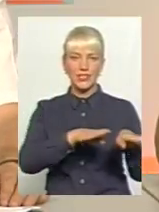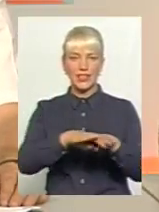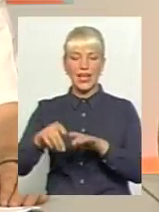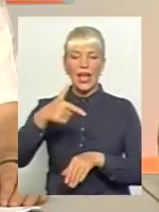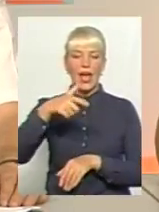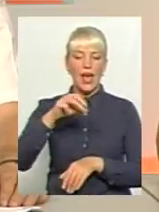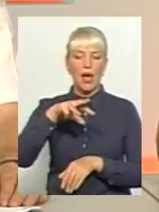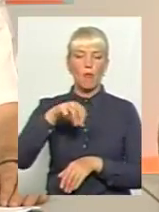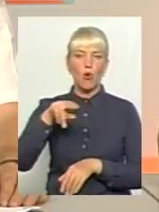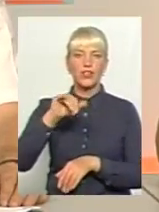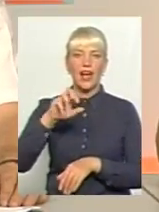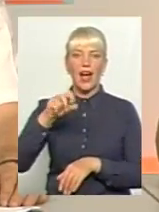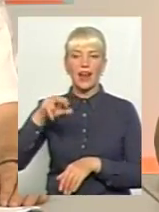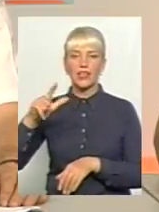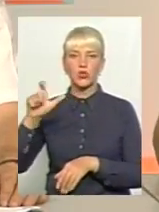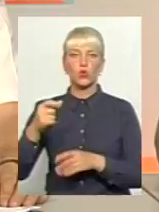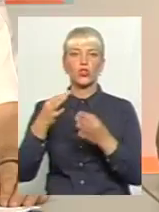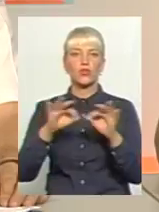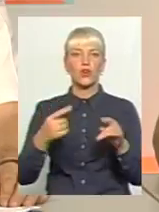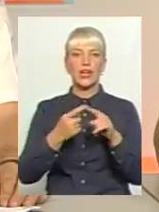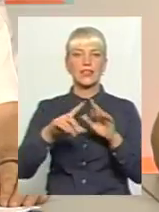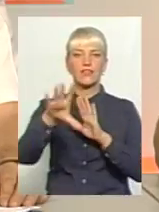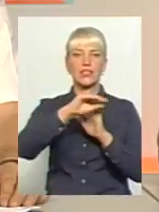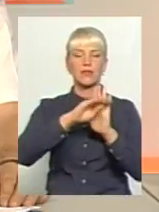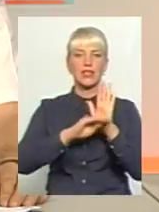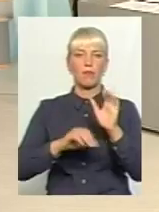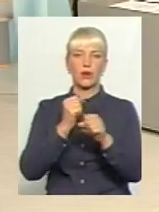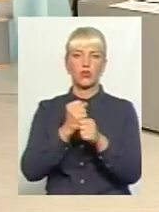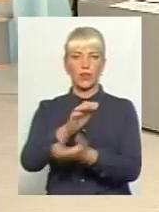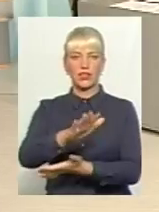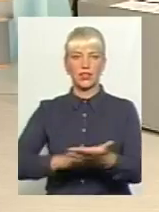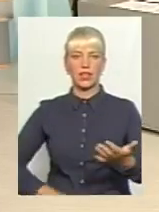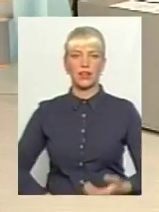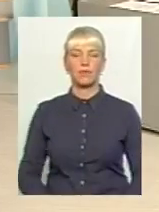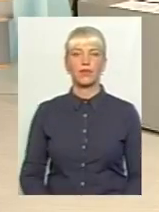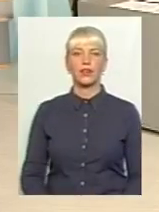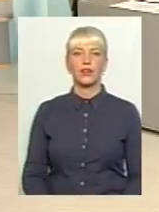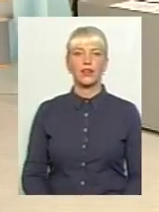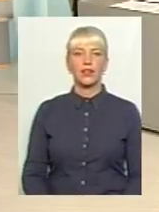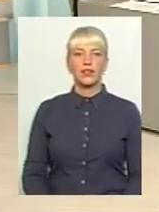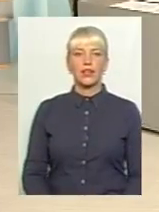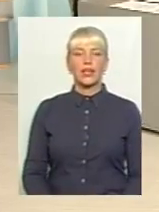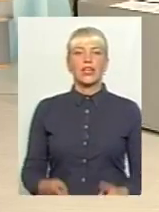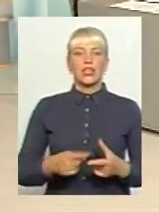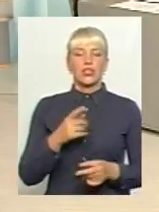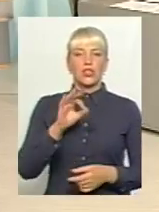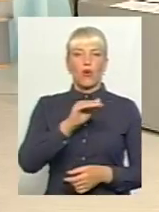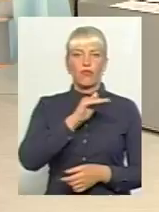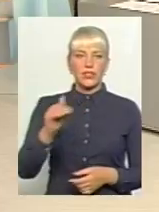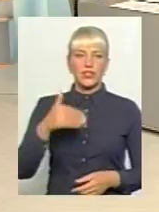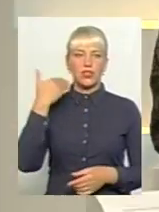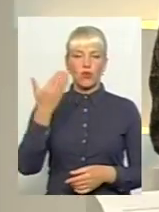дозволяє цим схемам працювати і далишатися. Я вас розуміла, Павелом Володимирович. Ще дуже коротко, скажіть, чи офіційно ви